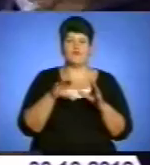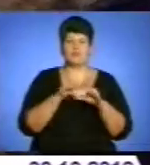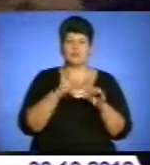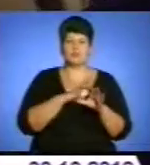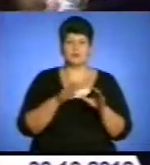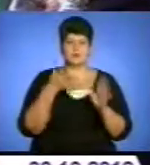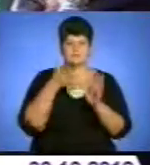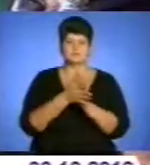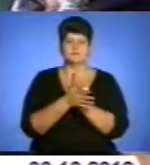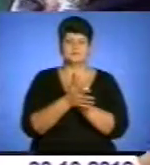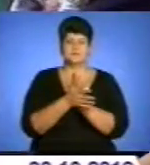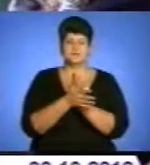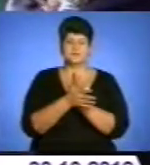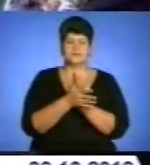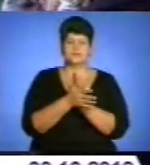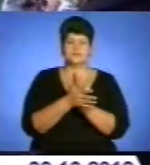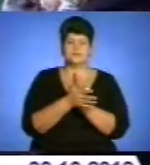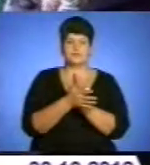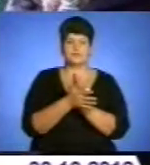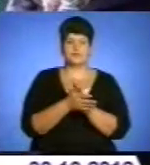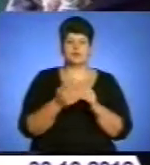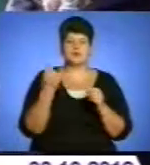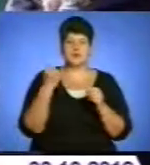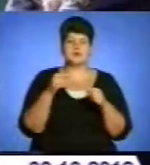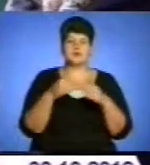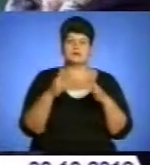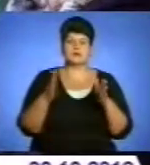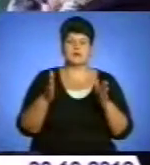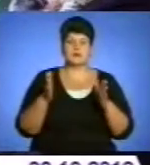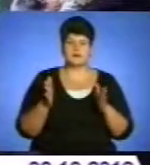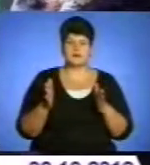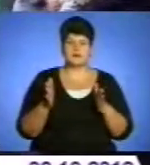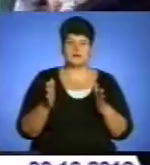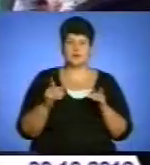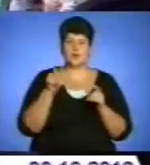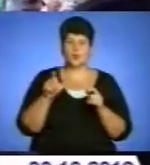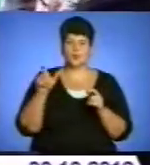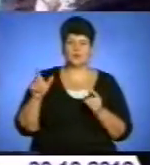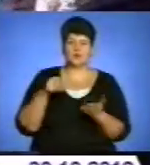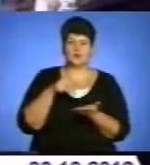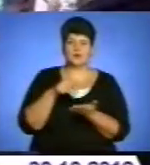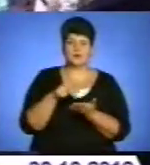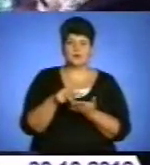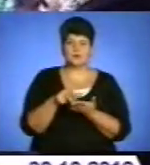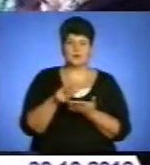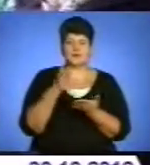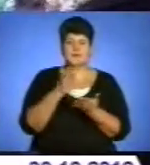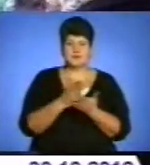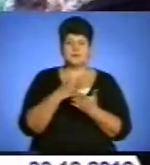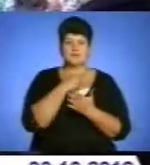порядку печеті є на скринках, люди ходять. Є багато